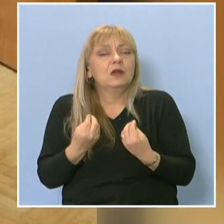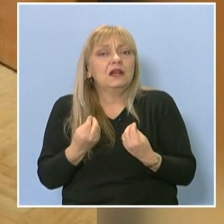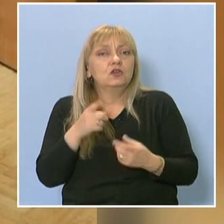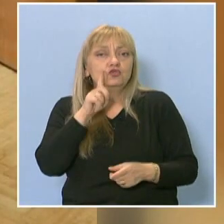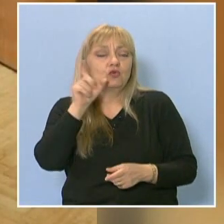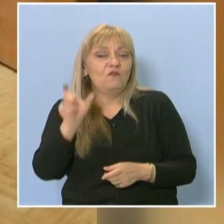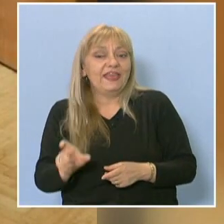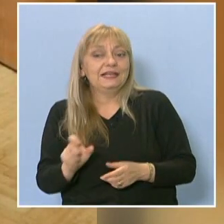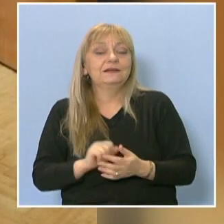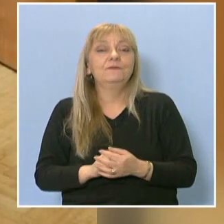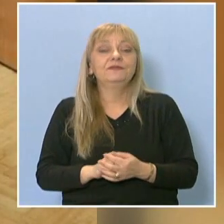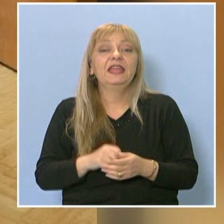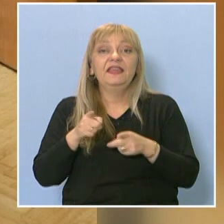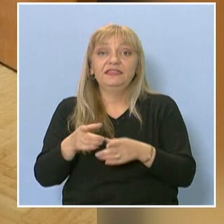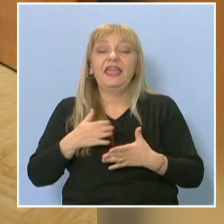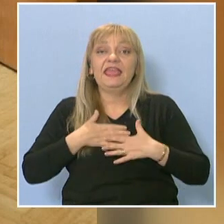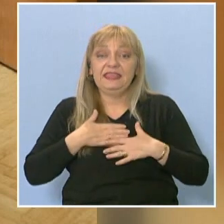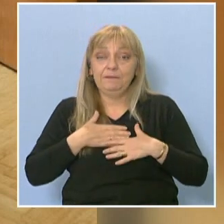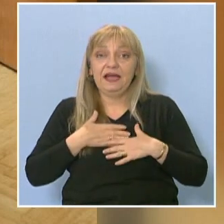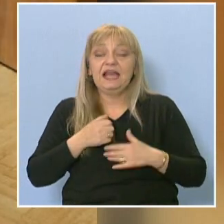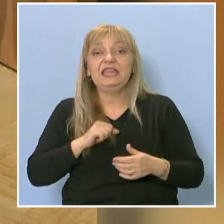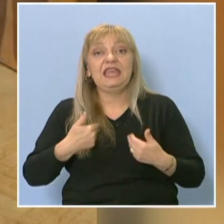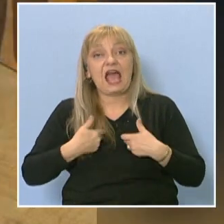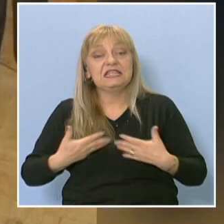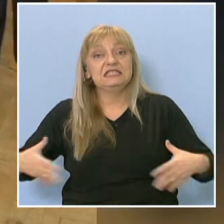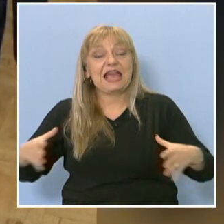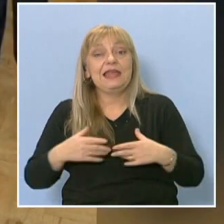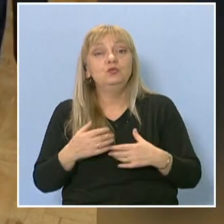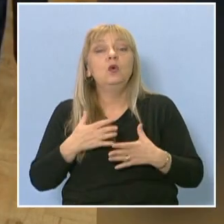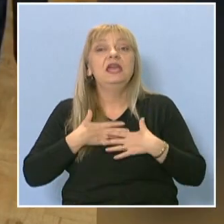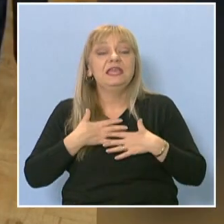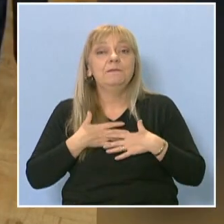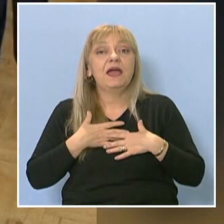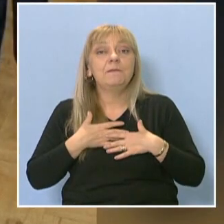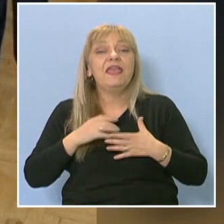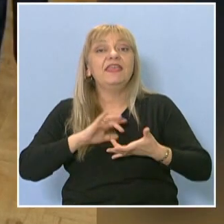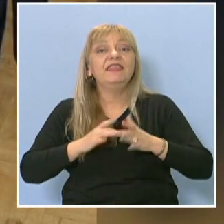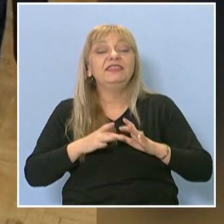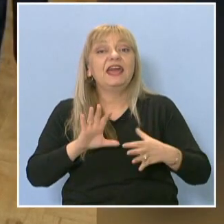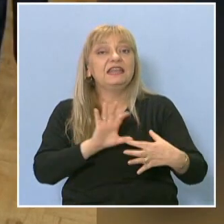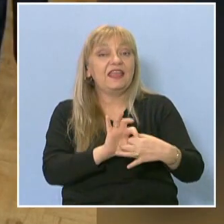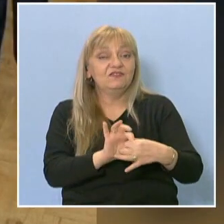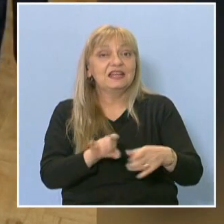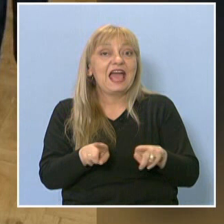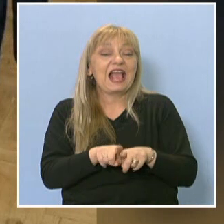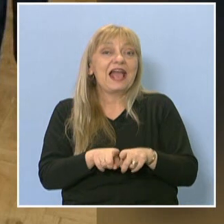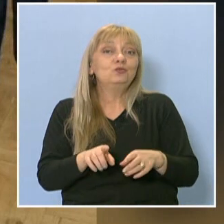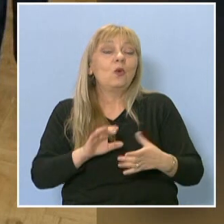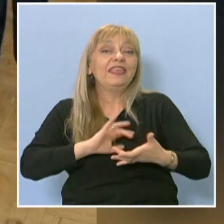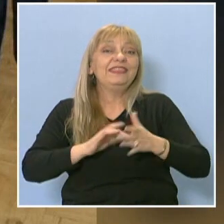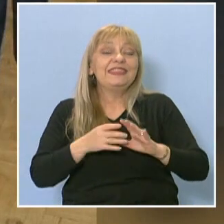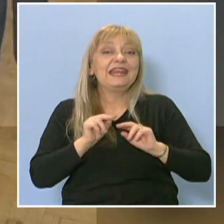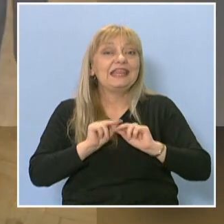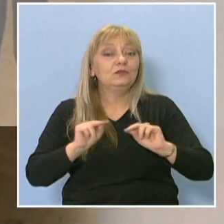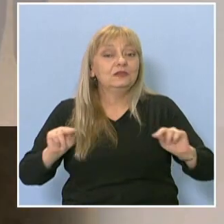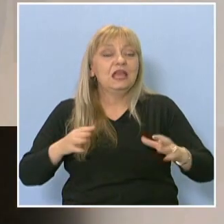която те имаха, и аз заедно с тях, онлайн връзка, като при онлайн обучението. Вече